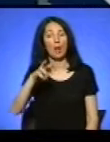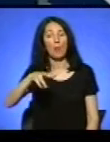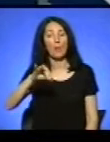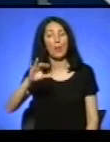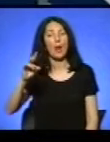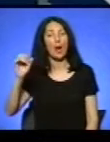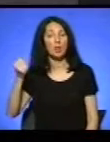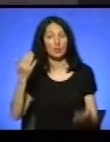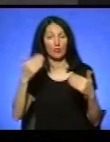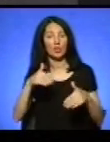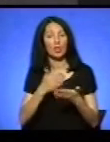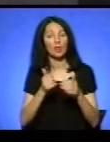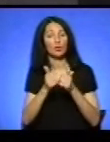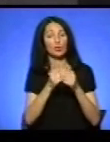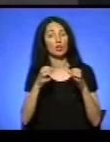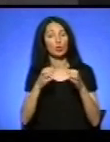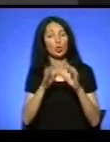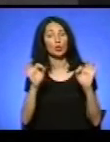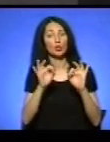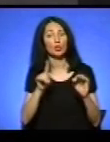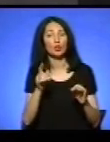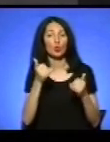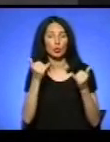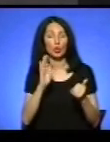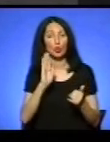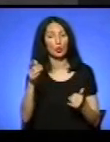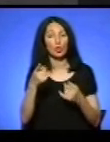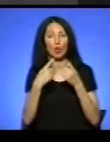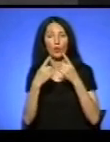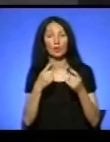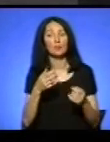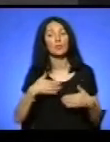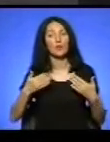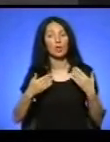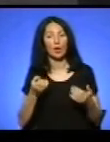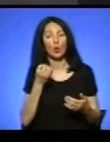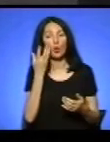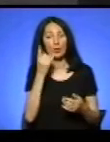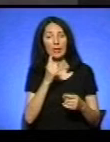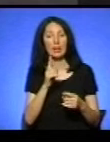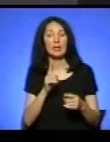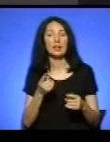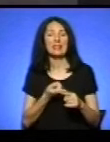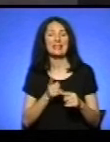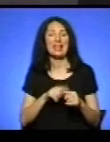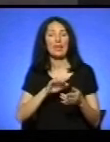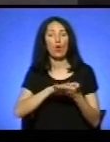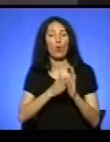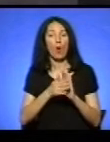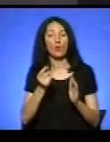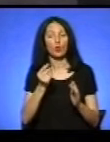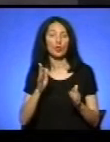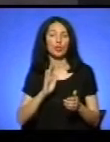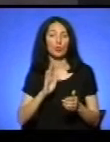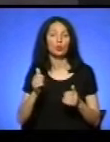сьогодні будете говорити. Вітаю, Соломія. Коли і за яких умов гроші підуть за пацієнтом? Сьогодні у «Темі дня» будемо